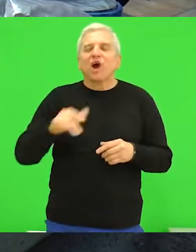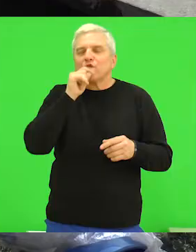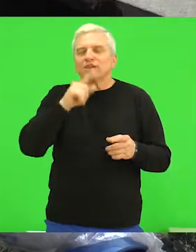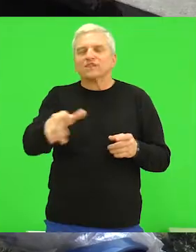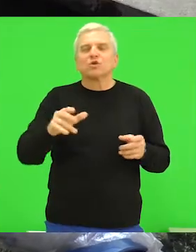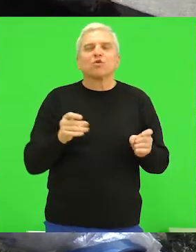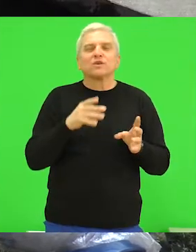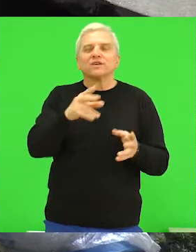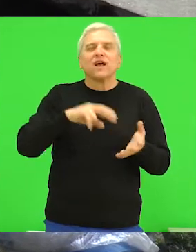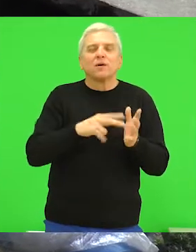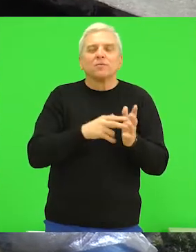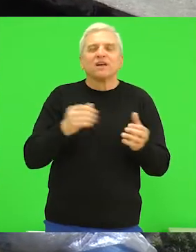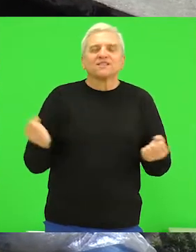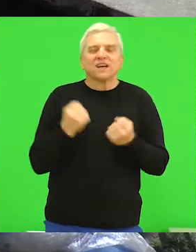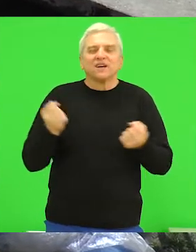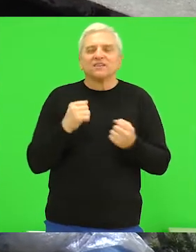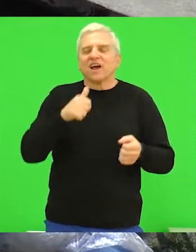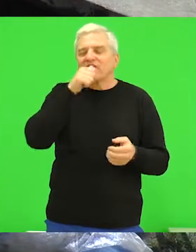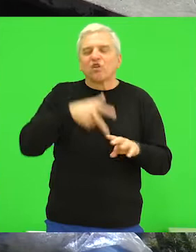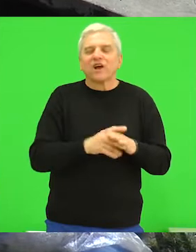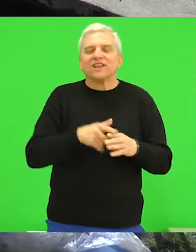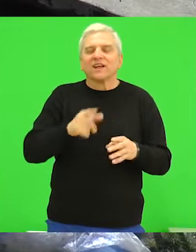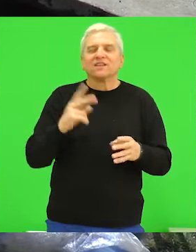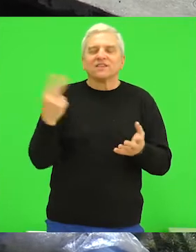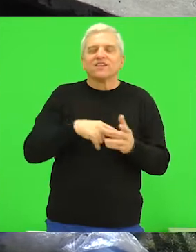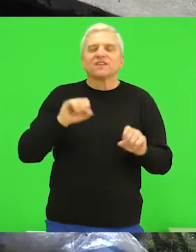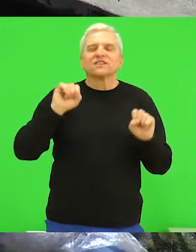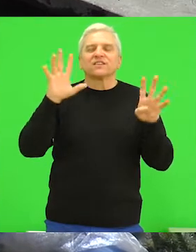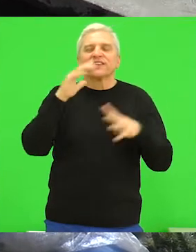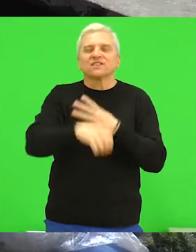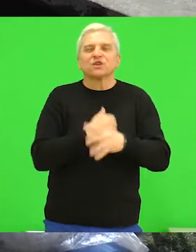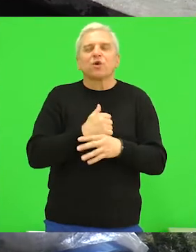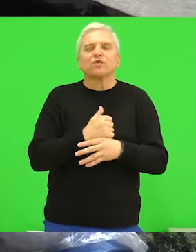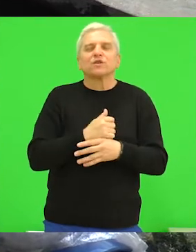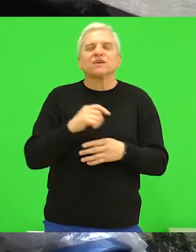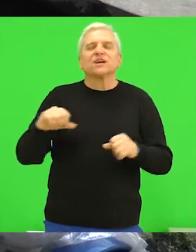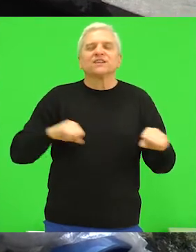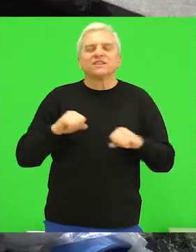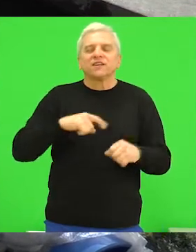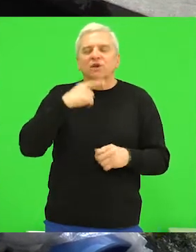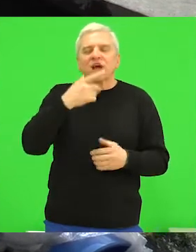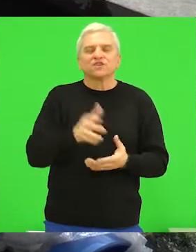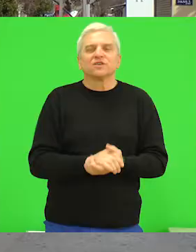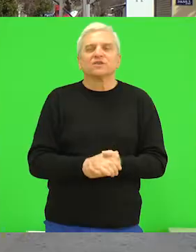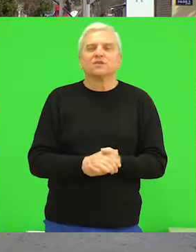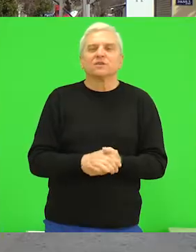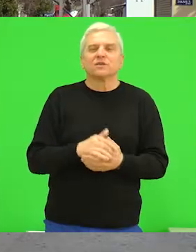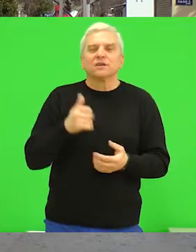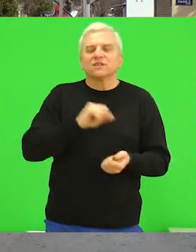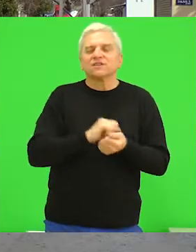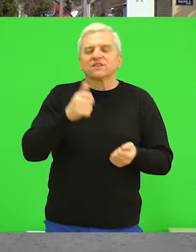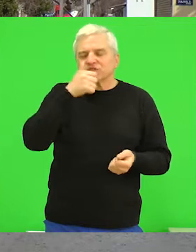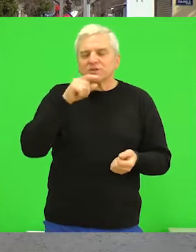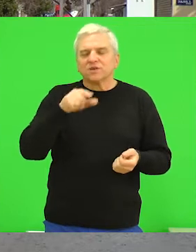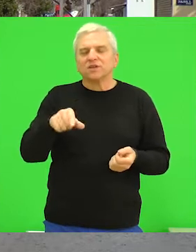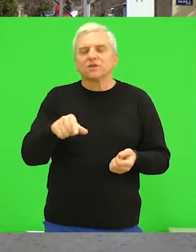ulici. Što se tiče planova i aktivnosti vodokanala za 2019. godinu, direktor kaže. S obzirom na to